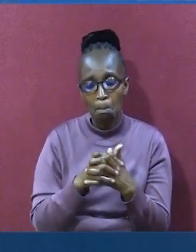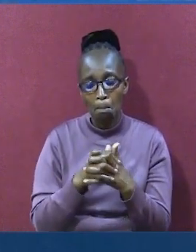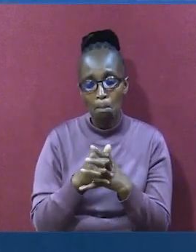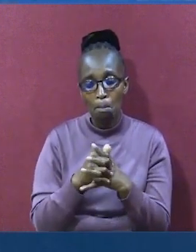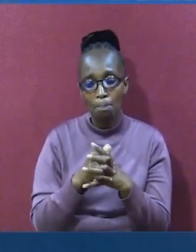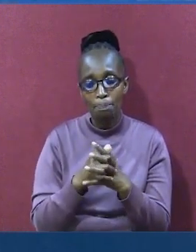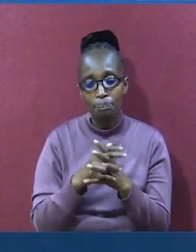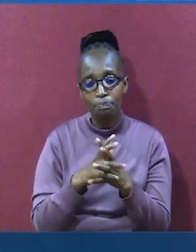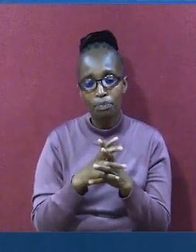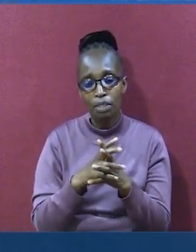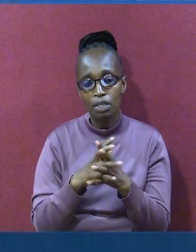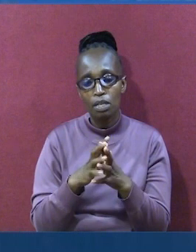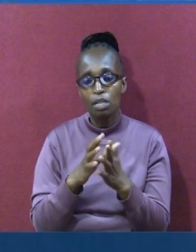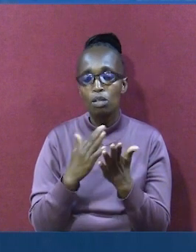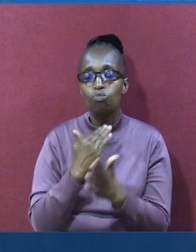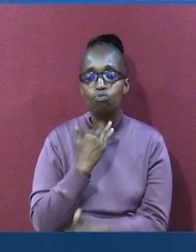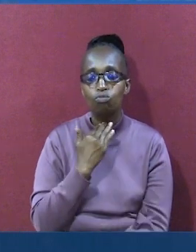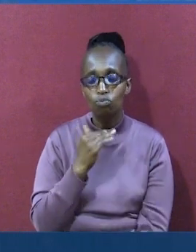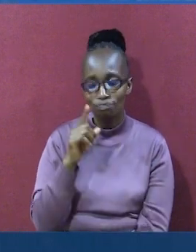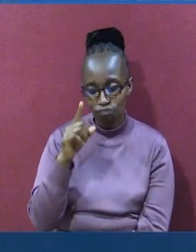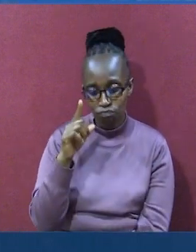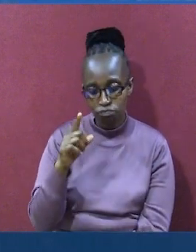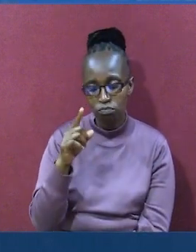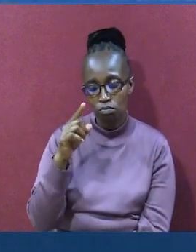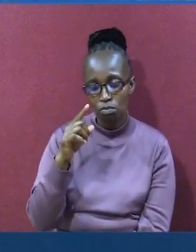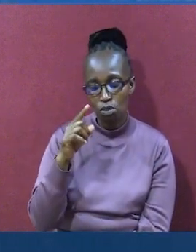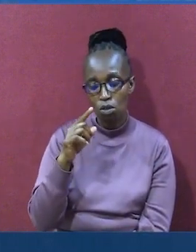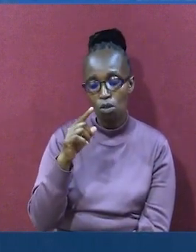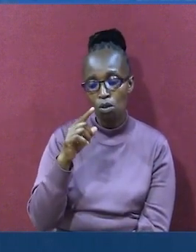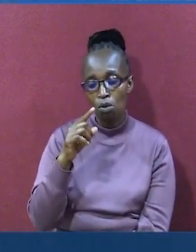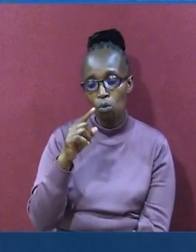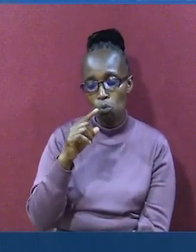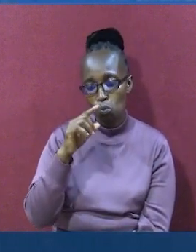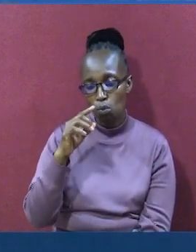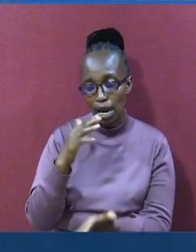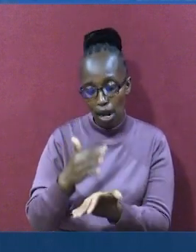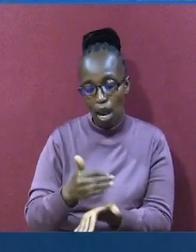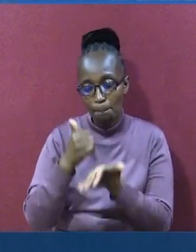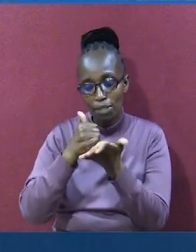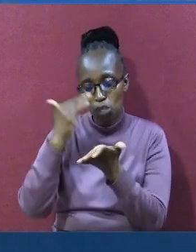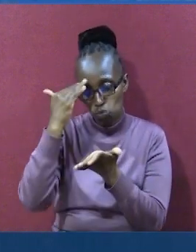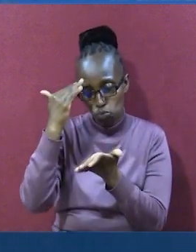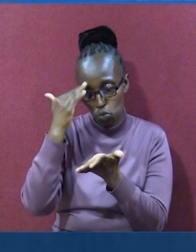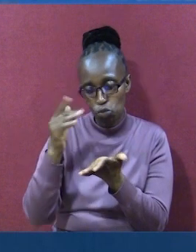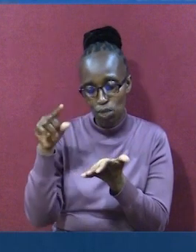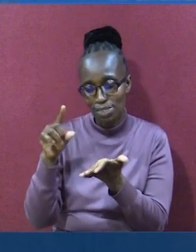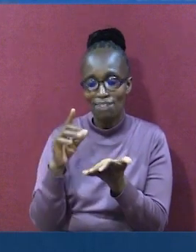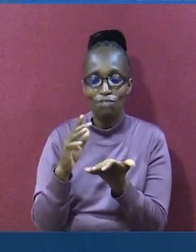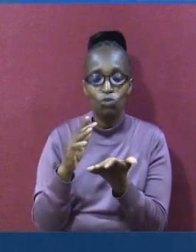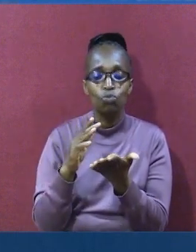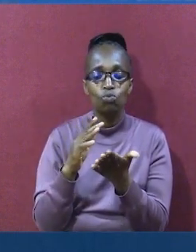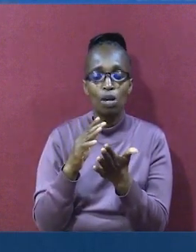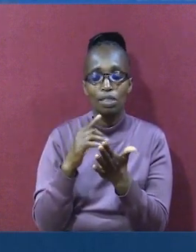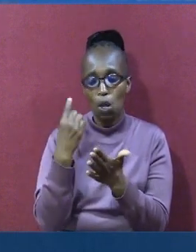ajoneshe kwake. Akajua ya kwamba ni wewe mungu tu. Unae tunza ahadi. Kwa maana uwezi kubadilisha.